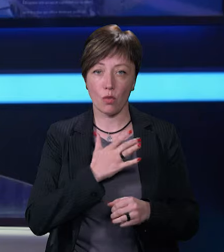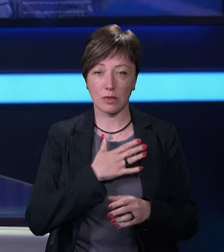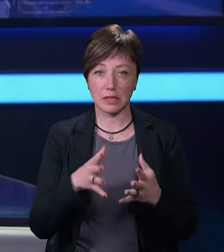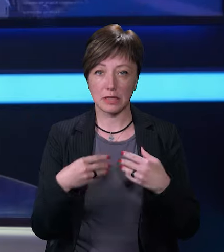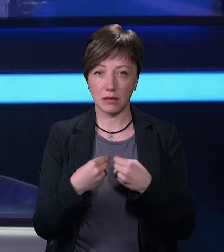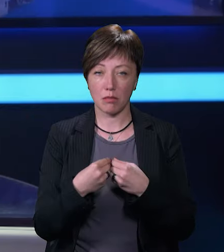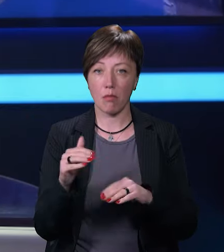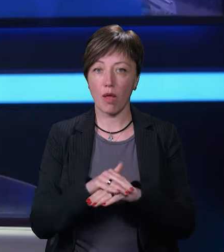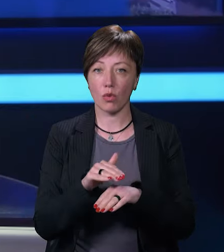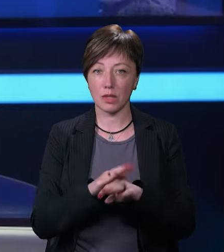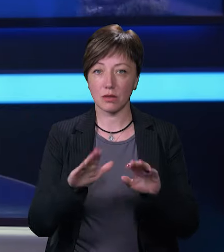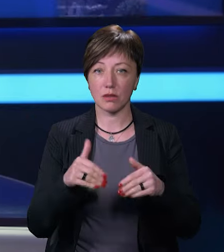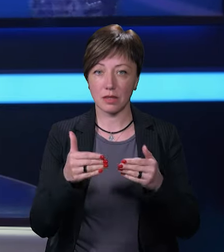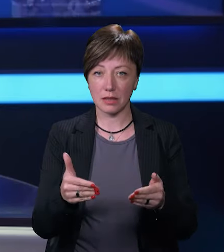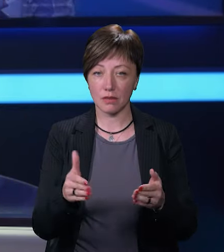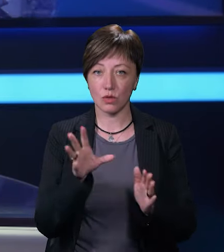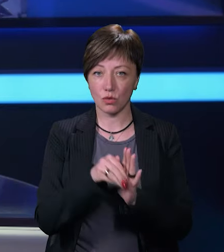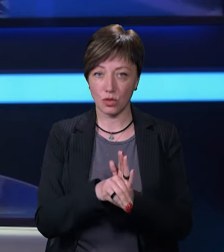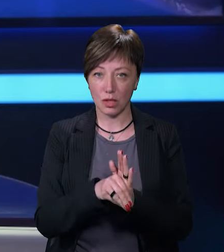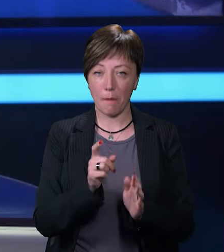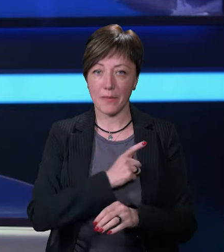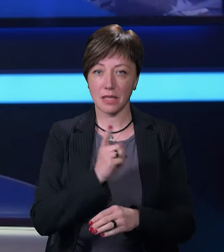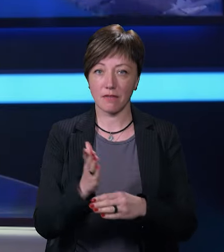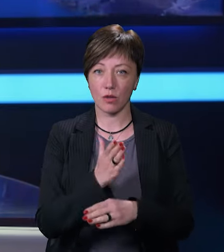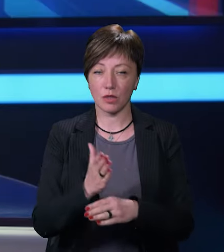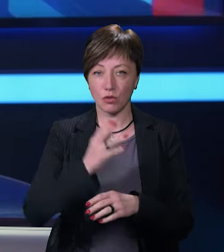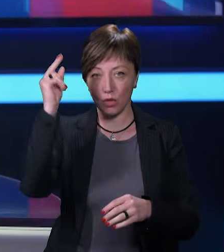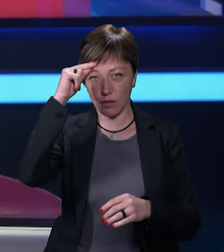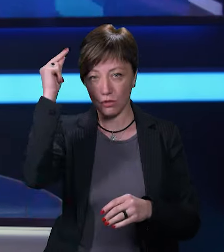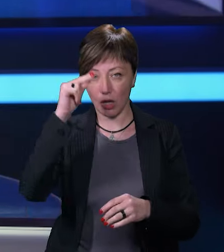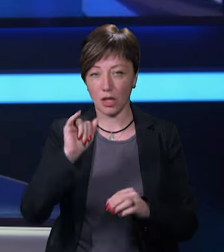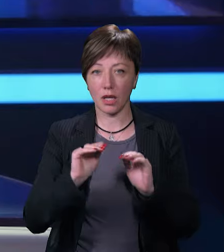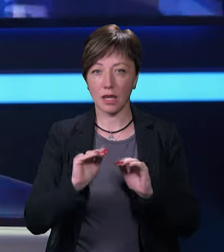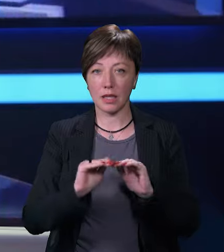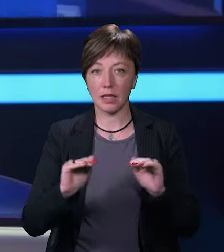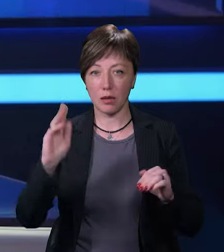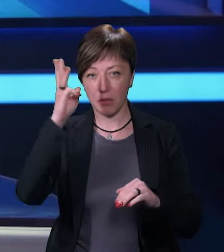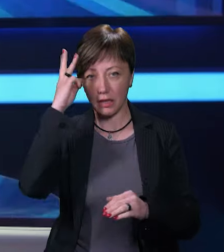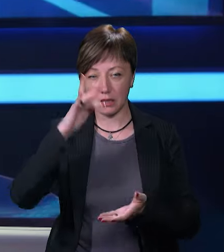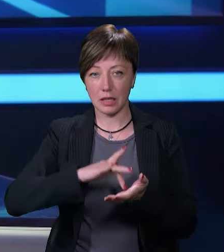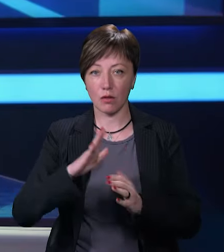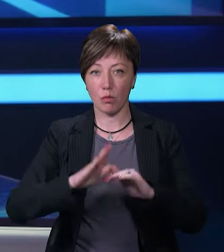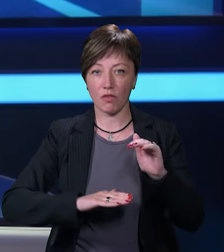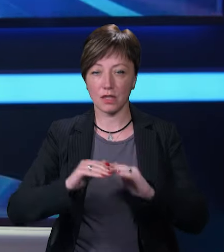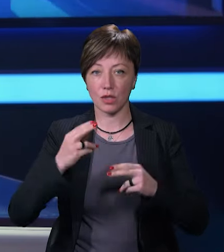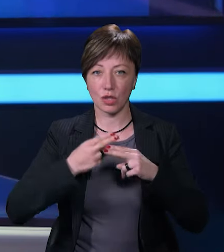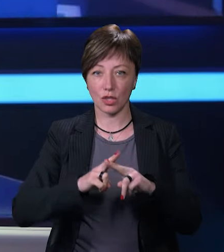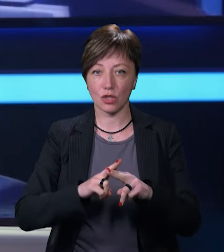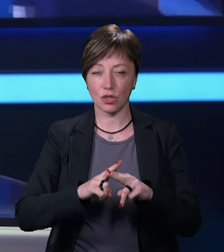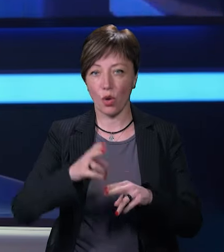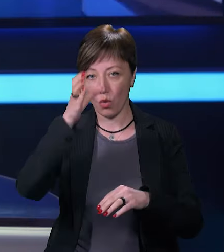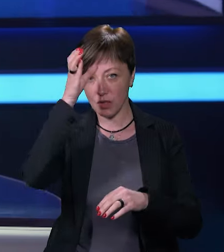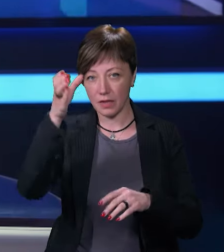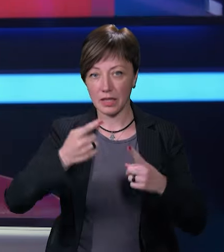'ї. До благодійної ініціативи долучилися майстри виробничого навчання та учні Хмельницького центру професійно-технічної